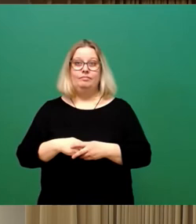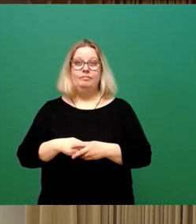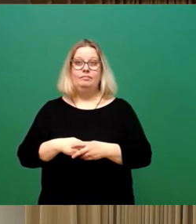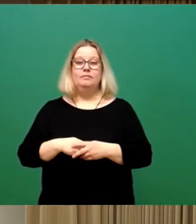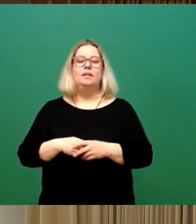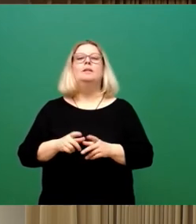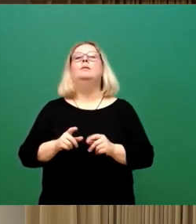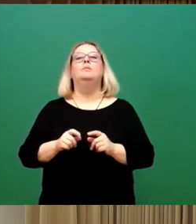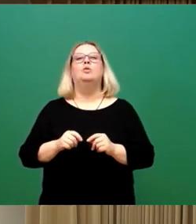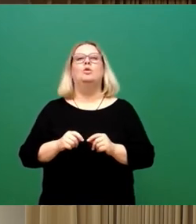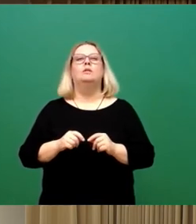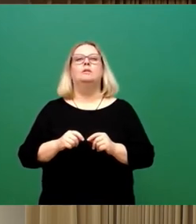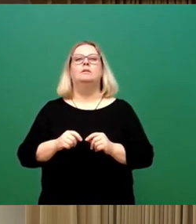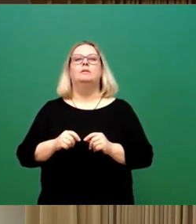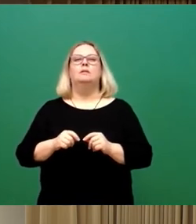haben